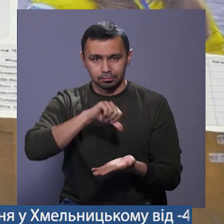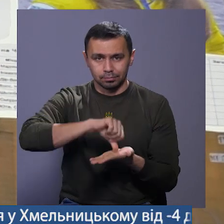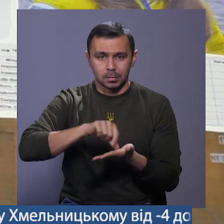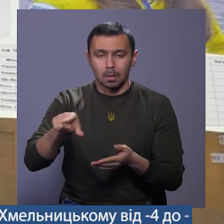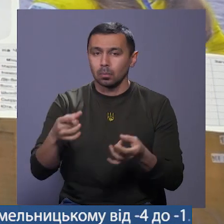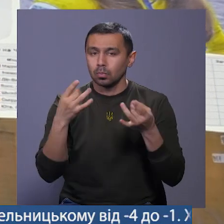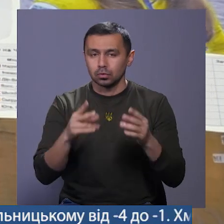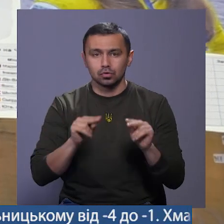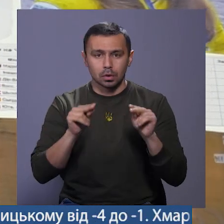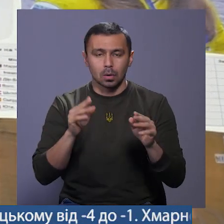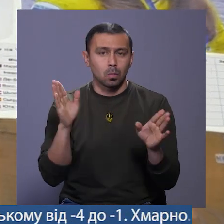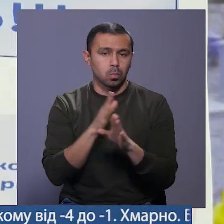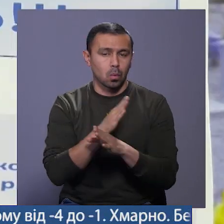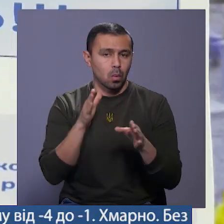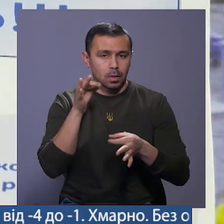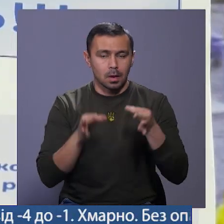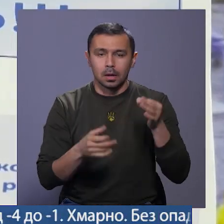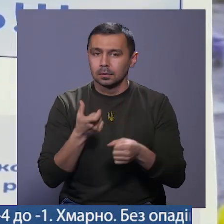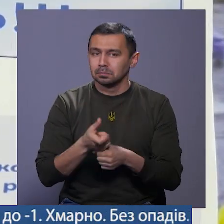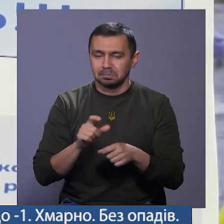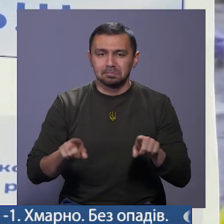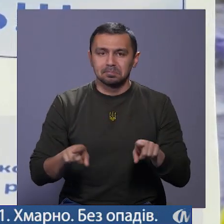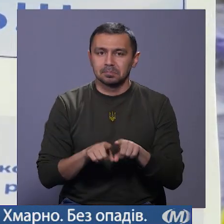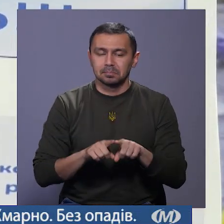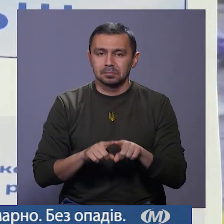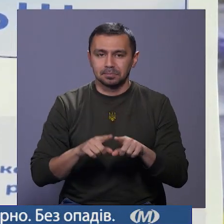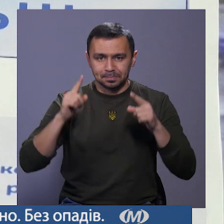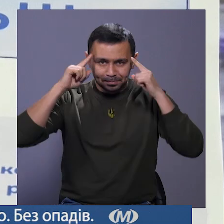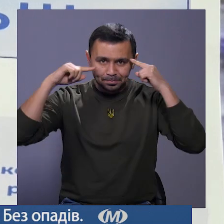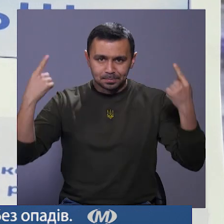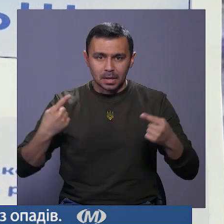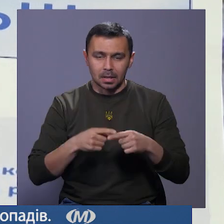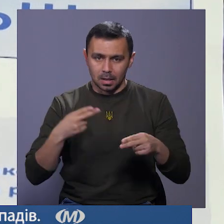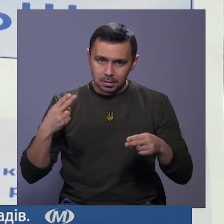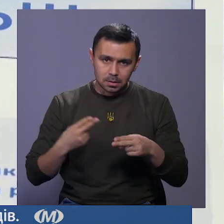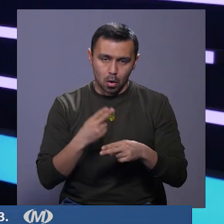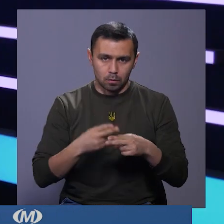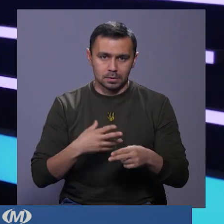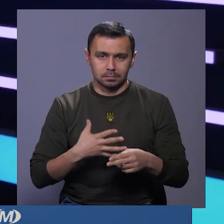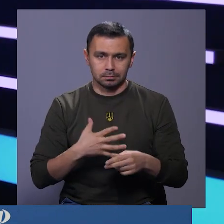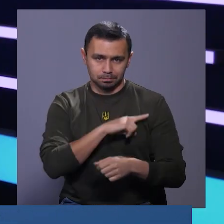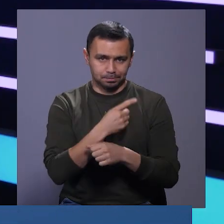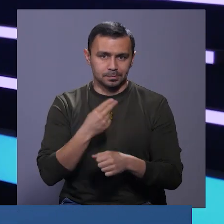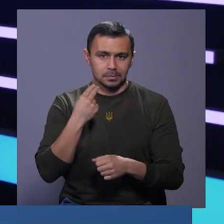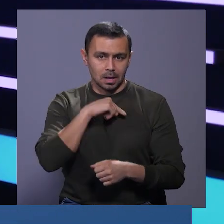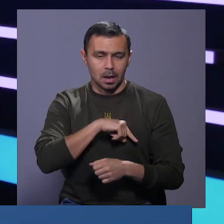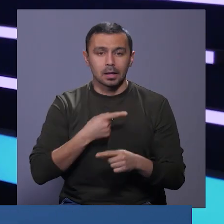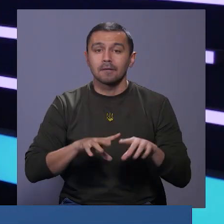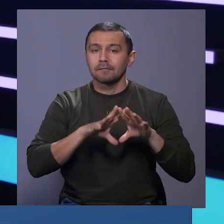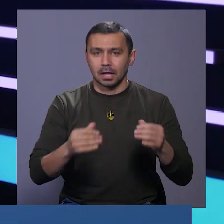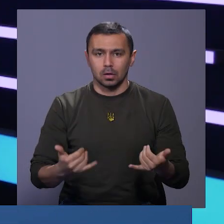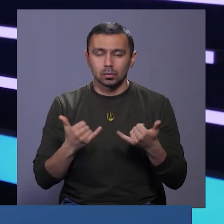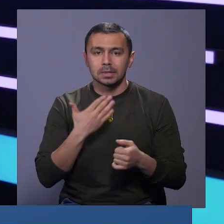Там просто, чесно, погода дуже така крейзі. Це завертовує характер. Це все на